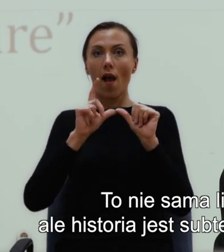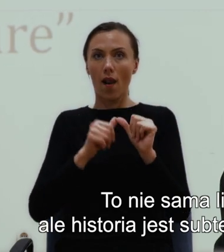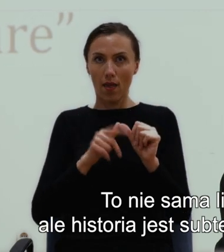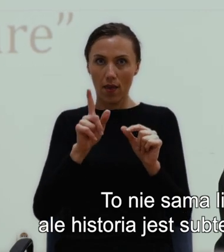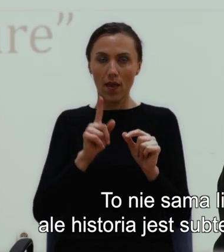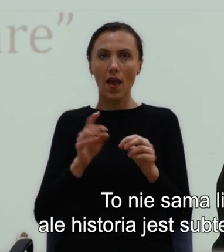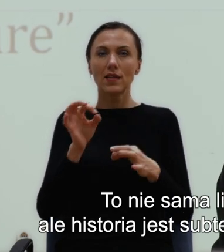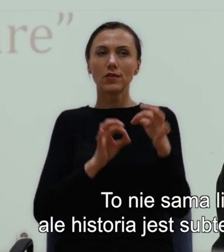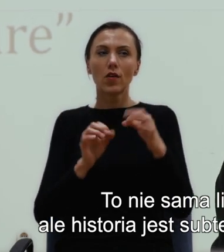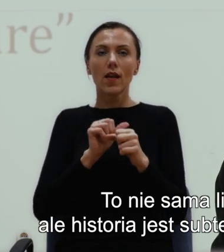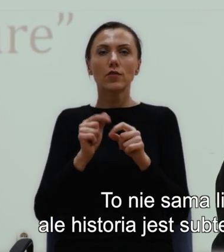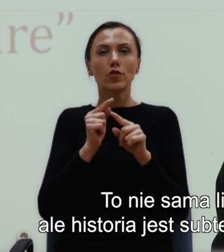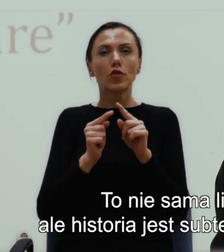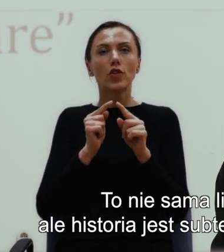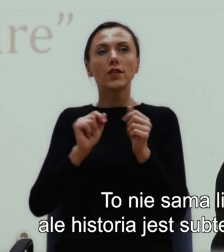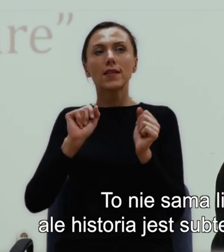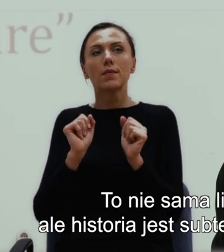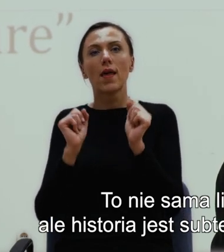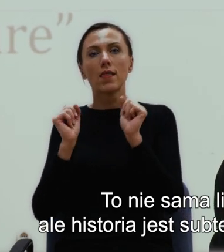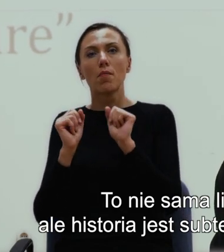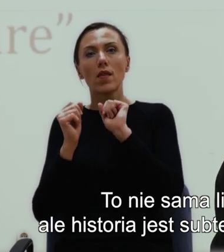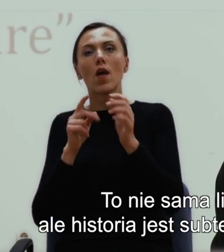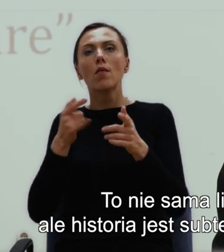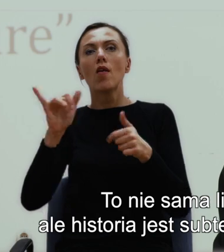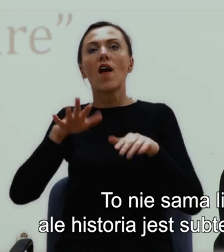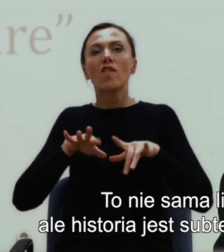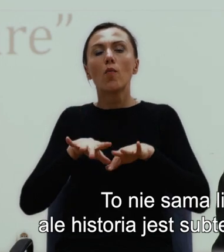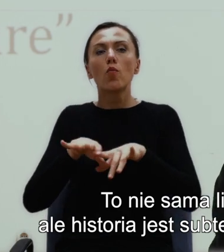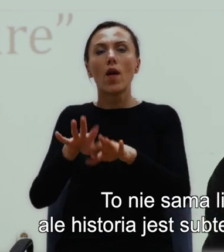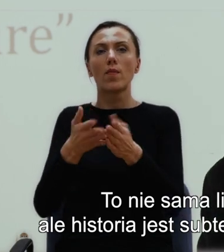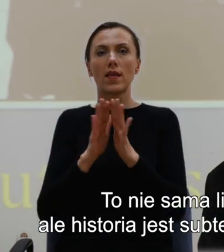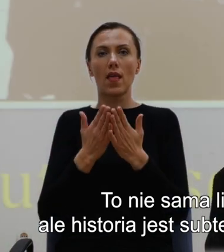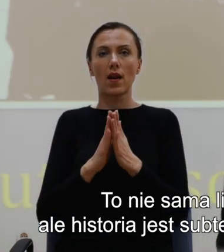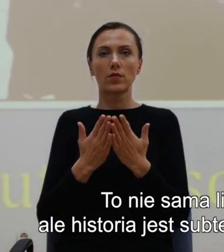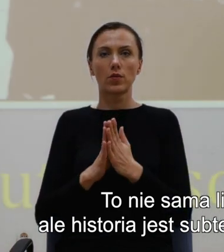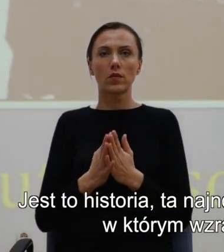subtelnie, delikatnie zmieniana pod wpływem literatury.